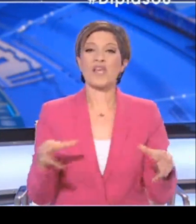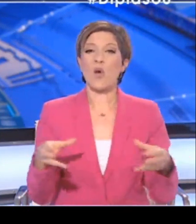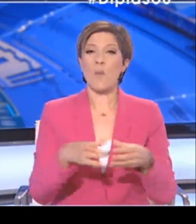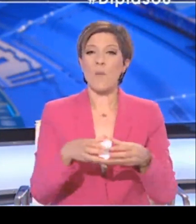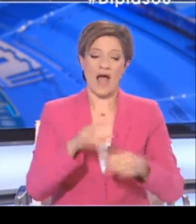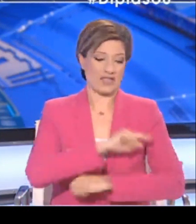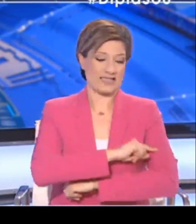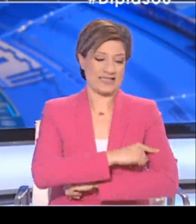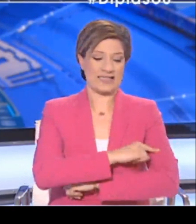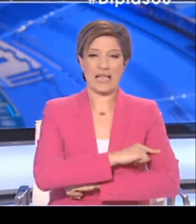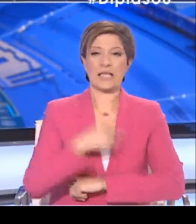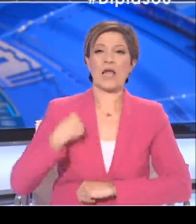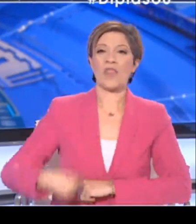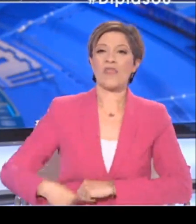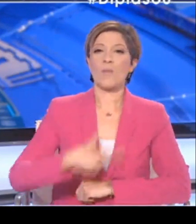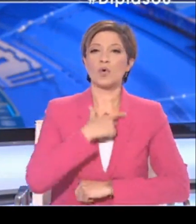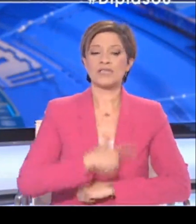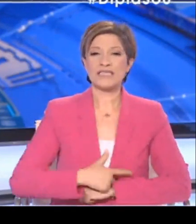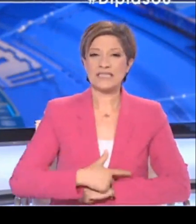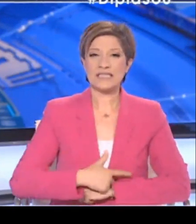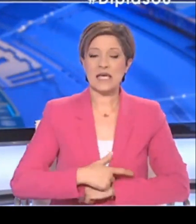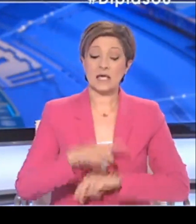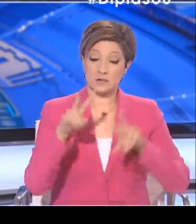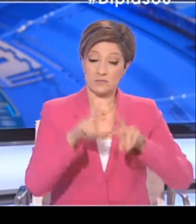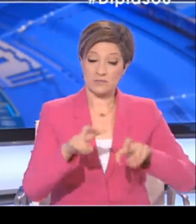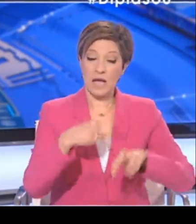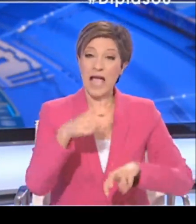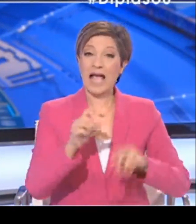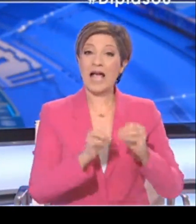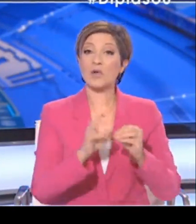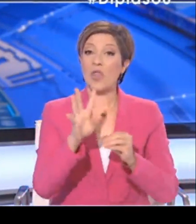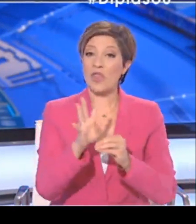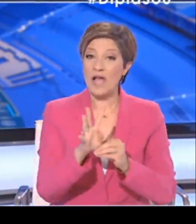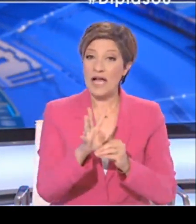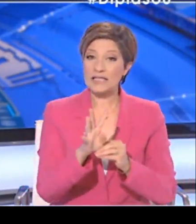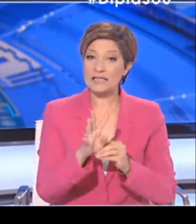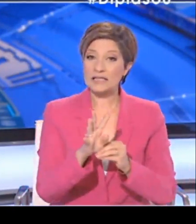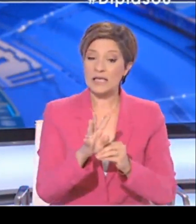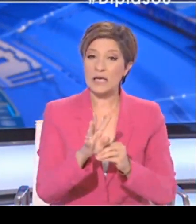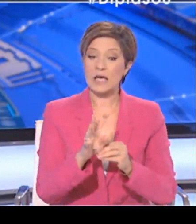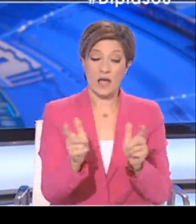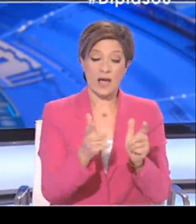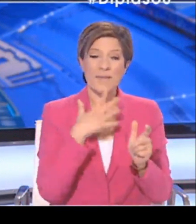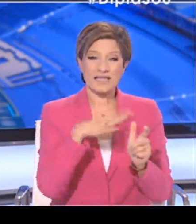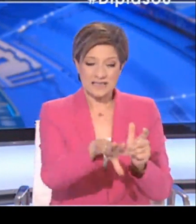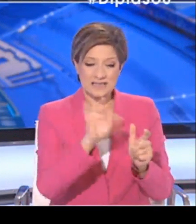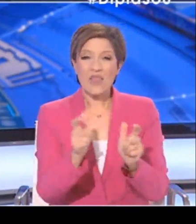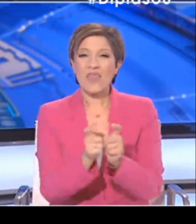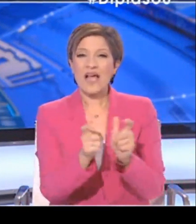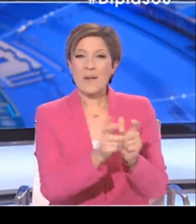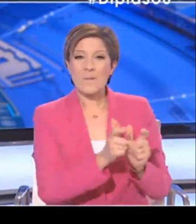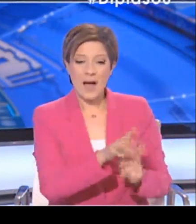των ιατρίων δημόσιας υγείας, διεκπαιραιώθηκαν 114 διαγνώσεις. Από τα δείγματα που λήφθηκαν από